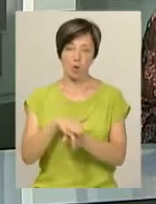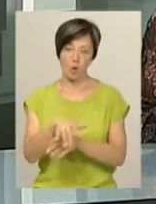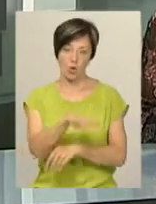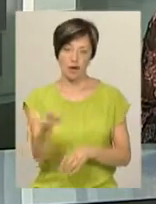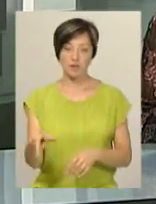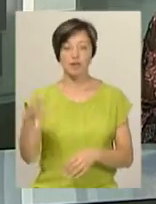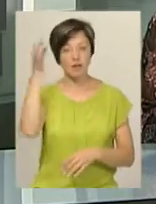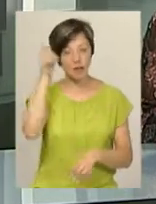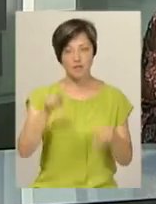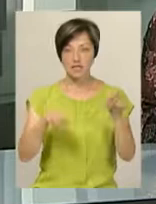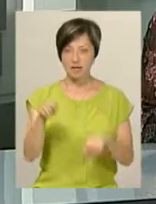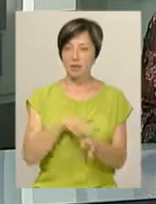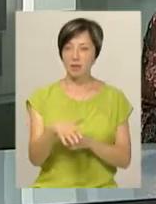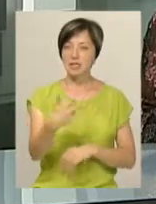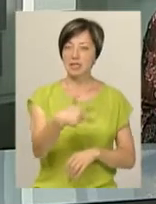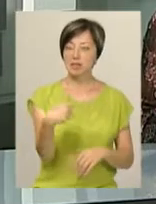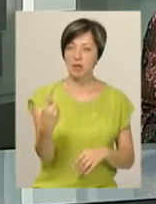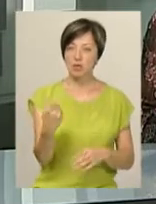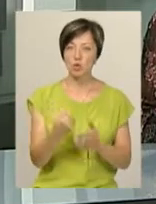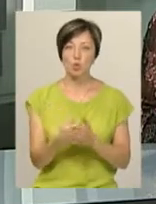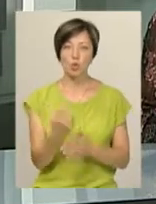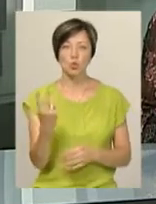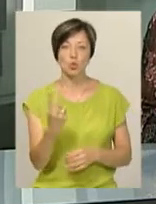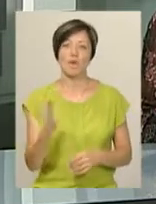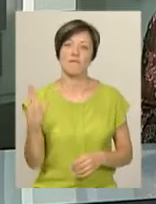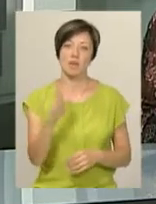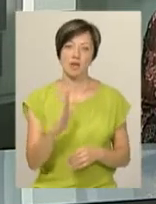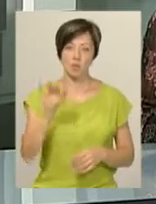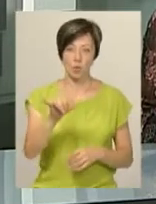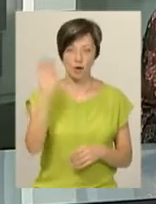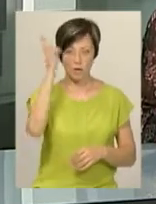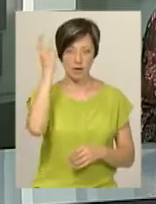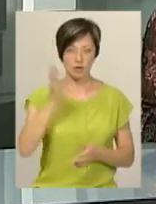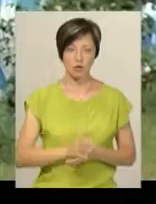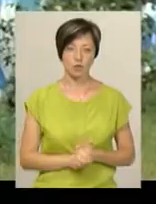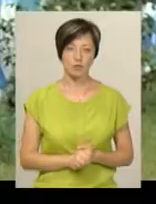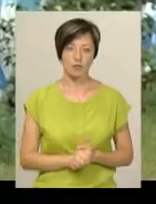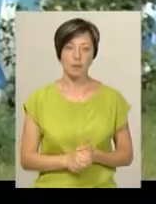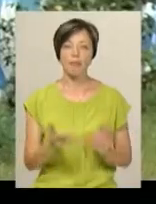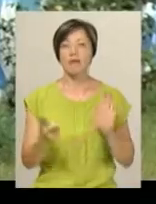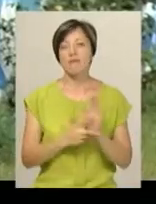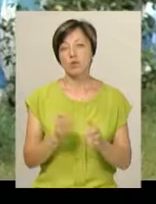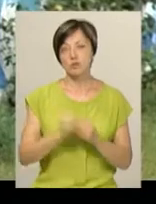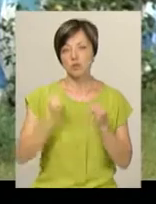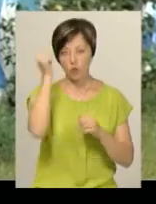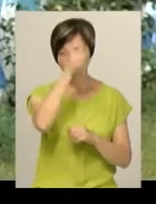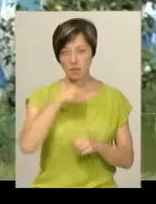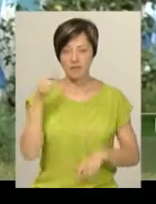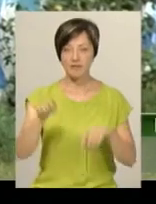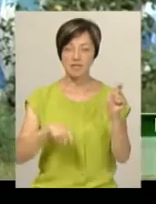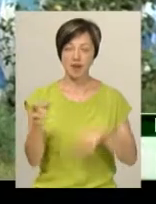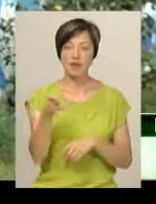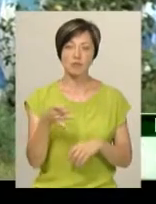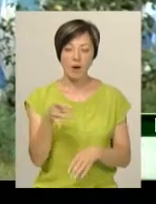Нагадаю, фестиваль відбуватиметься з 31 до 2 вересня у Хмельницькому. Восьмащирічний фестиваль «Республіка»